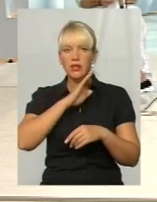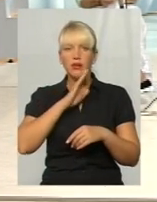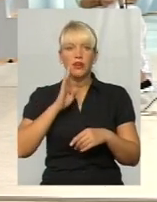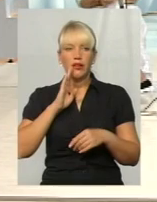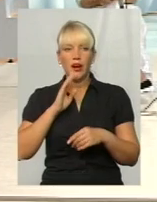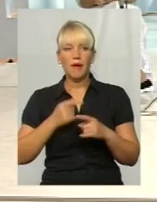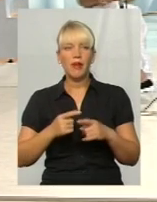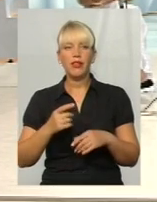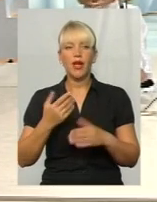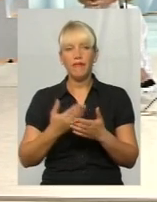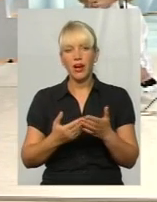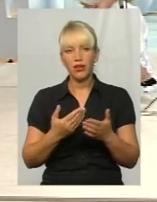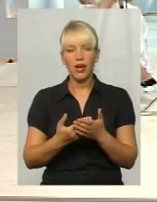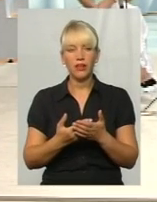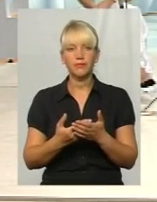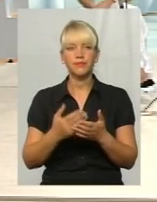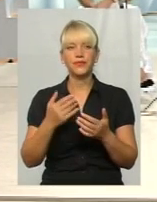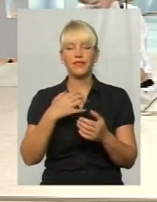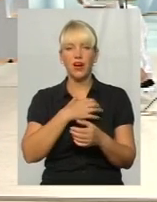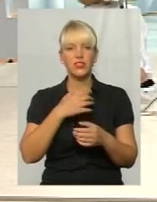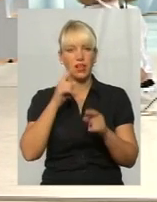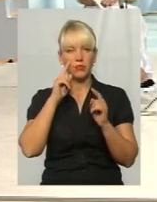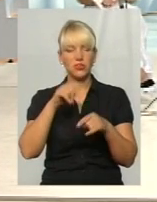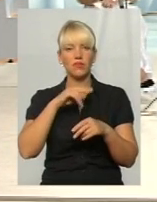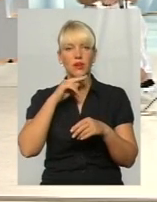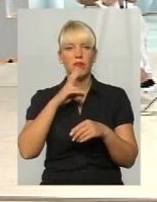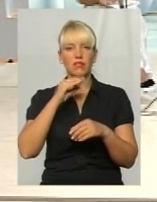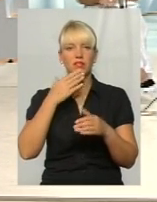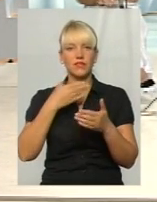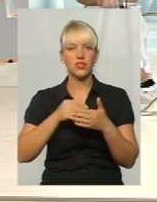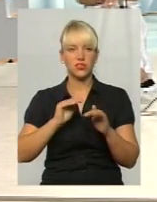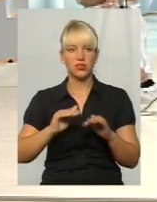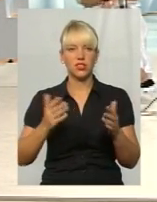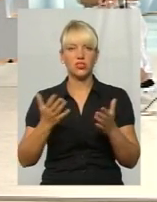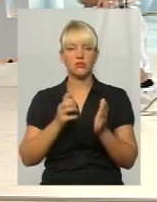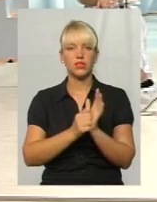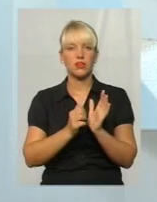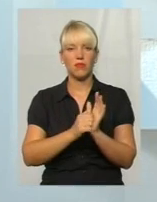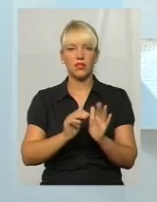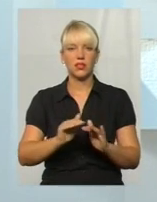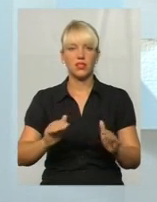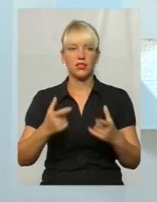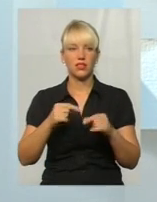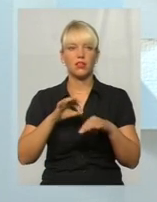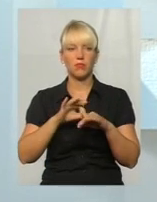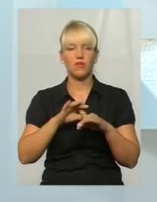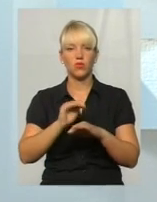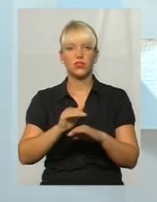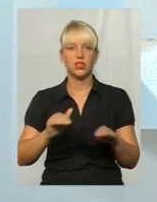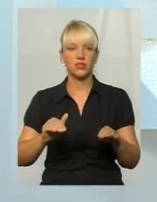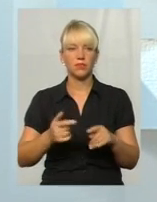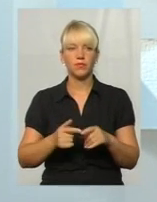Ну, мабуть, важливо обращати увагу на своїх дітей, чим займаються діти, де проводять час діти.